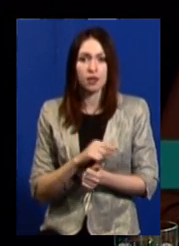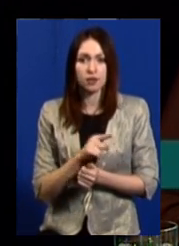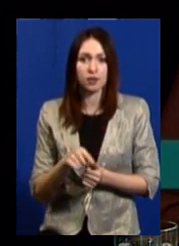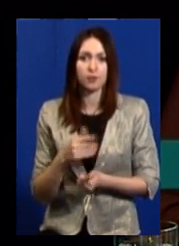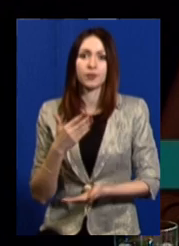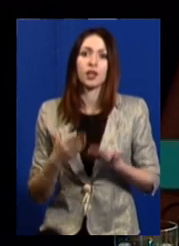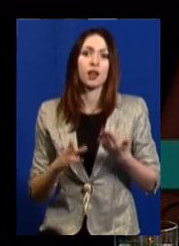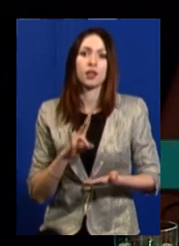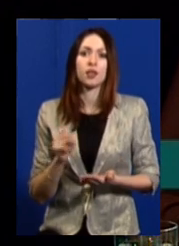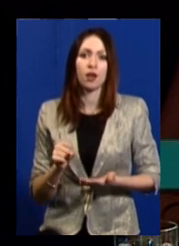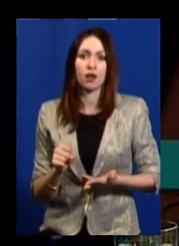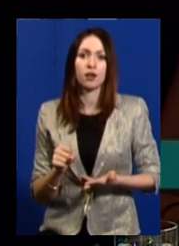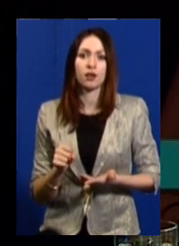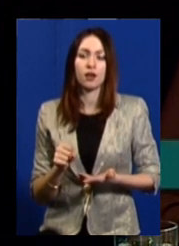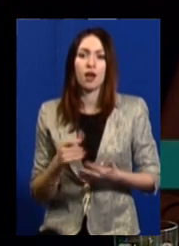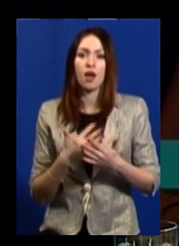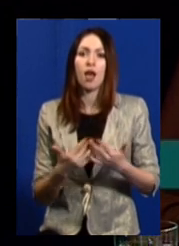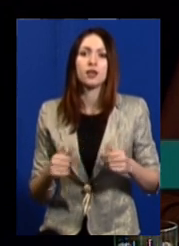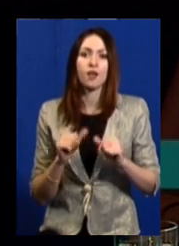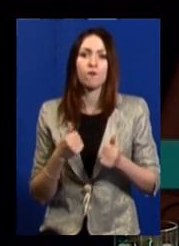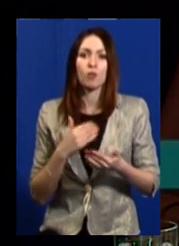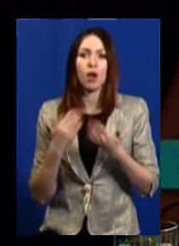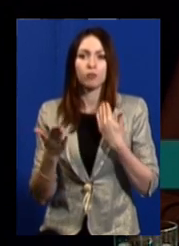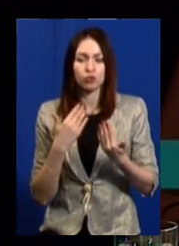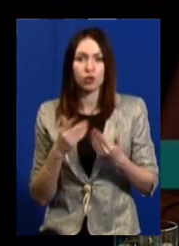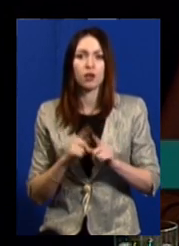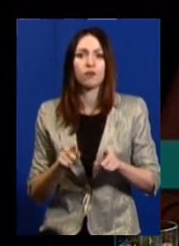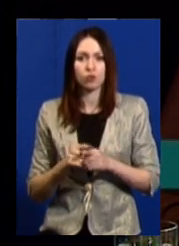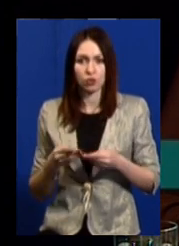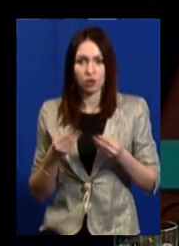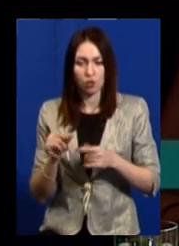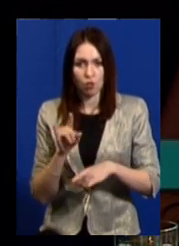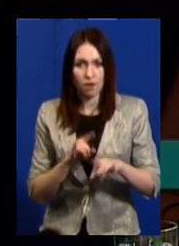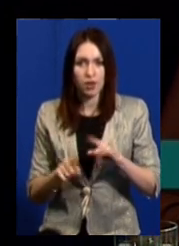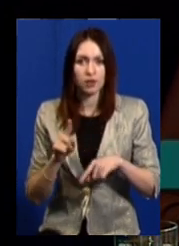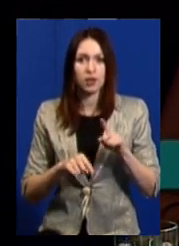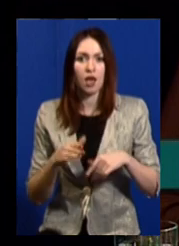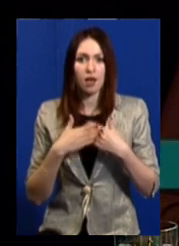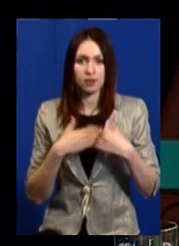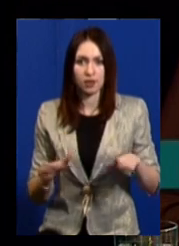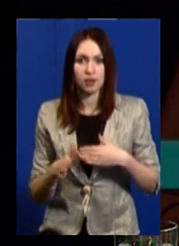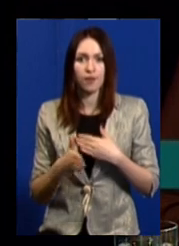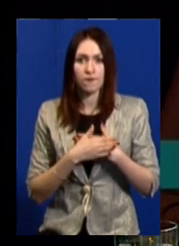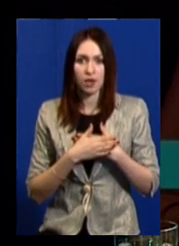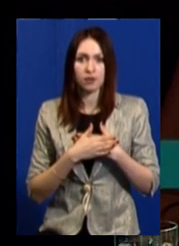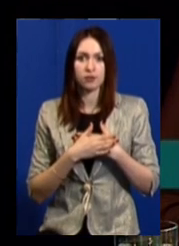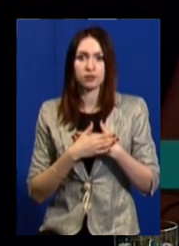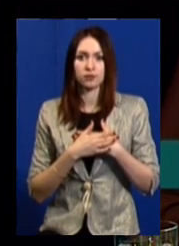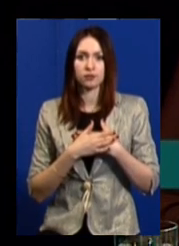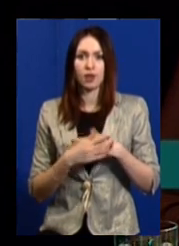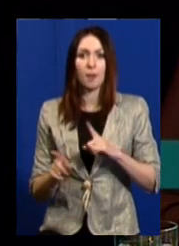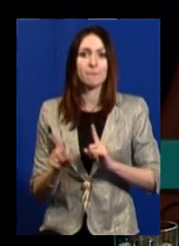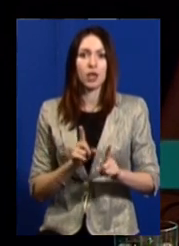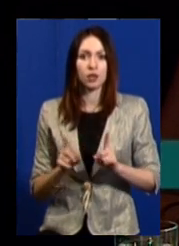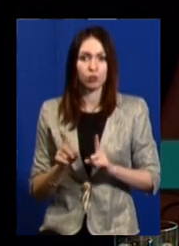на різних формах спілкування все ж таки вмовити батьків відкрити двері, тому